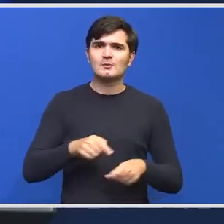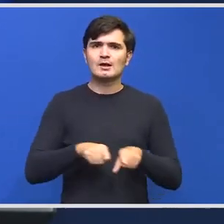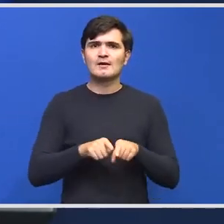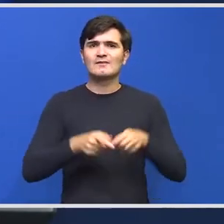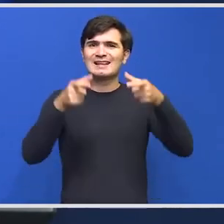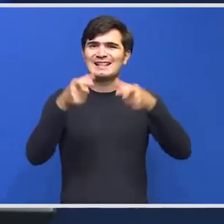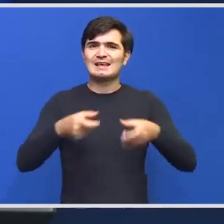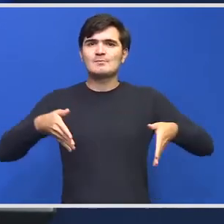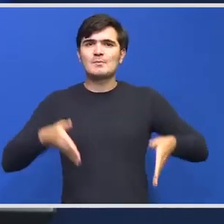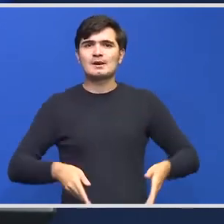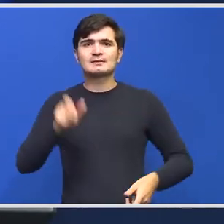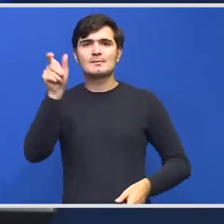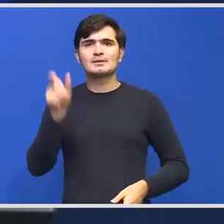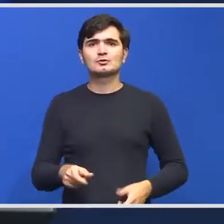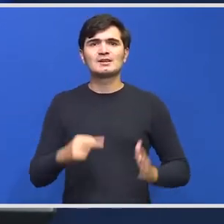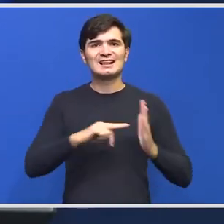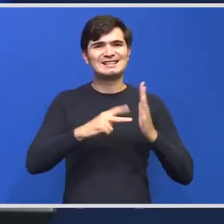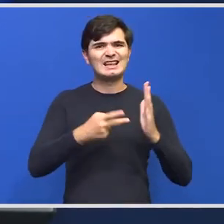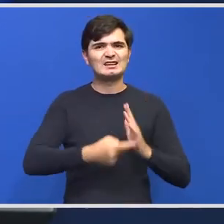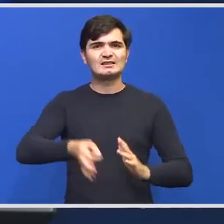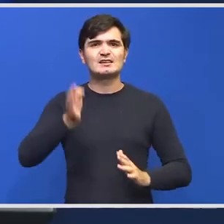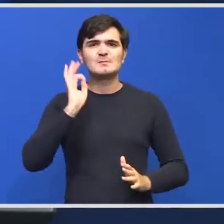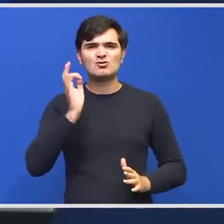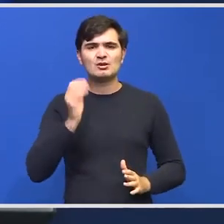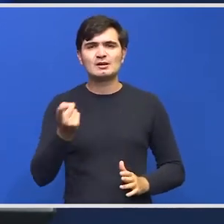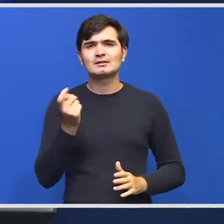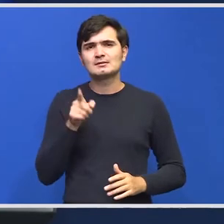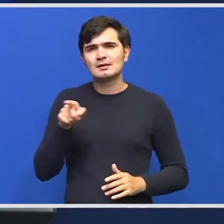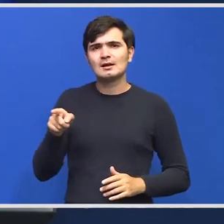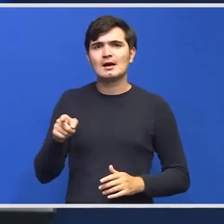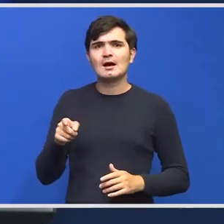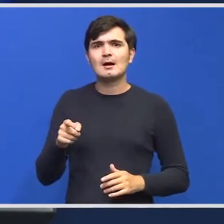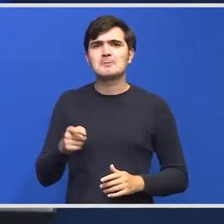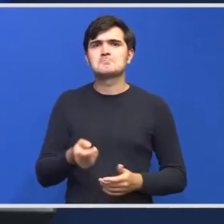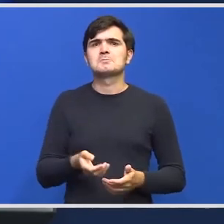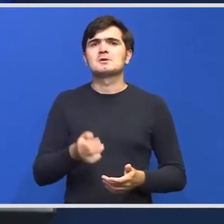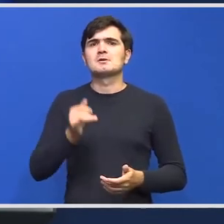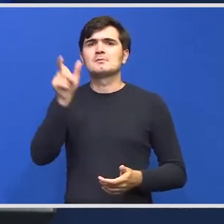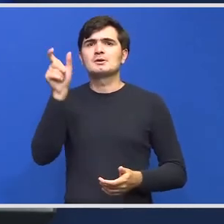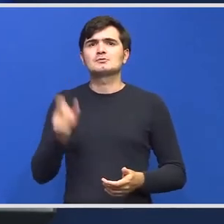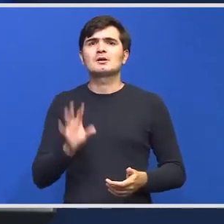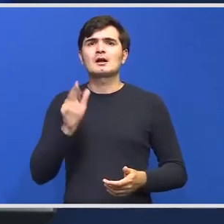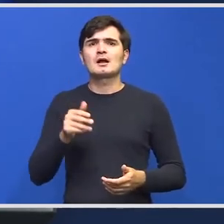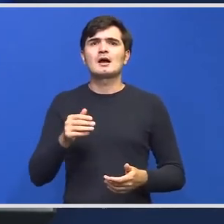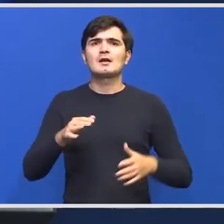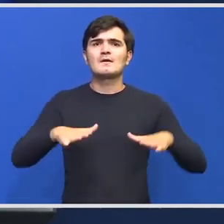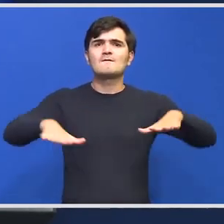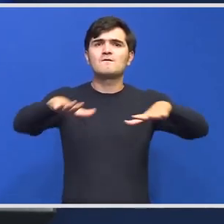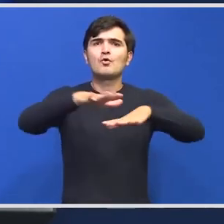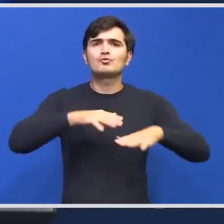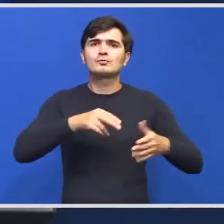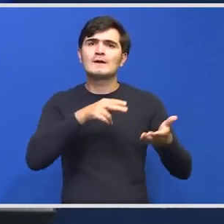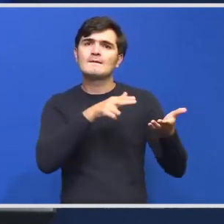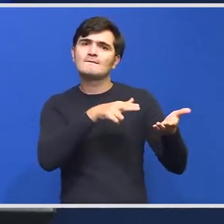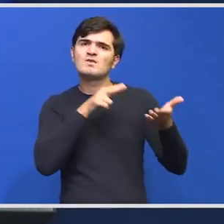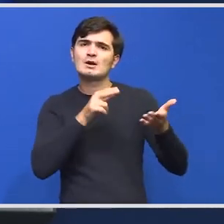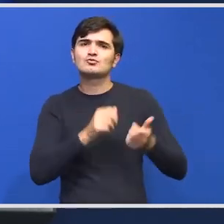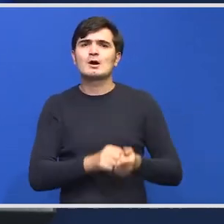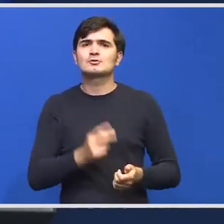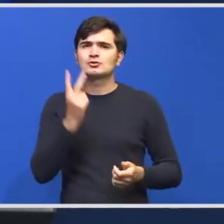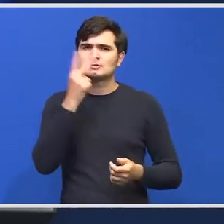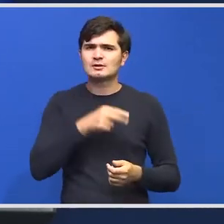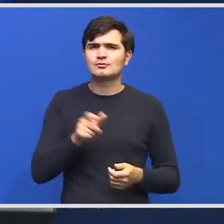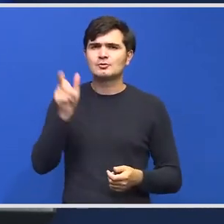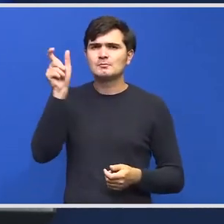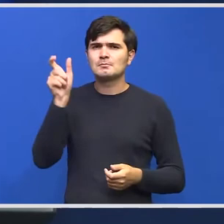prezent totodată personalul tehnic de specialitate din partea gestionarului fondului de vânătoare. Trebuie să înțelegem aici că prin